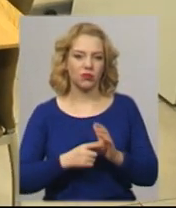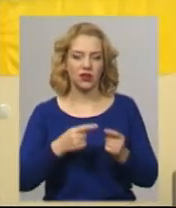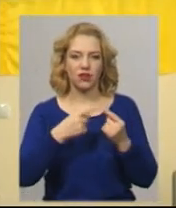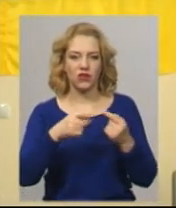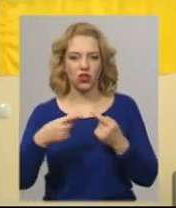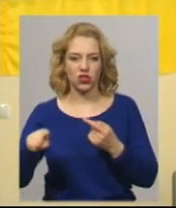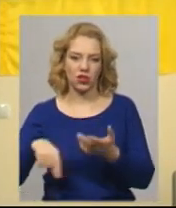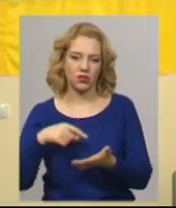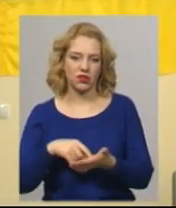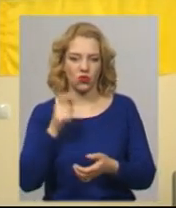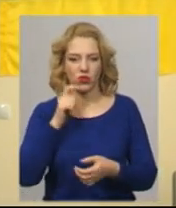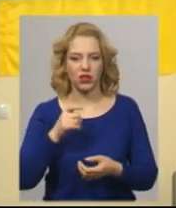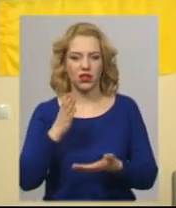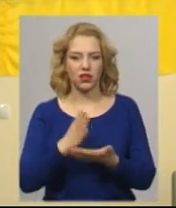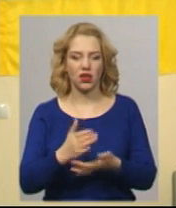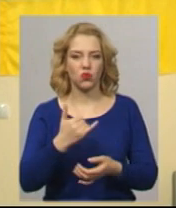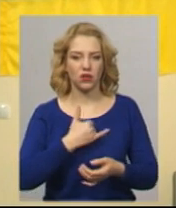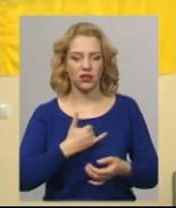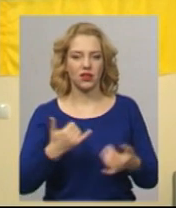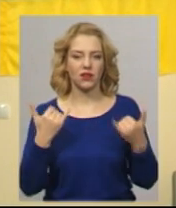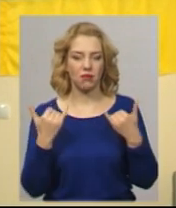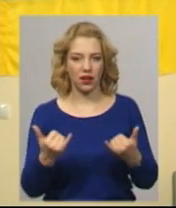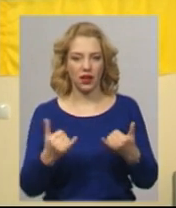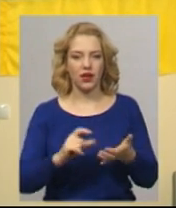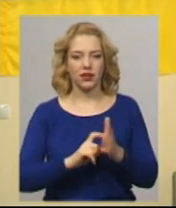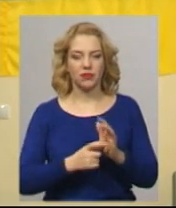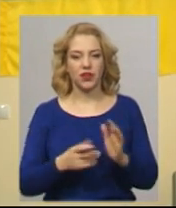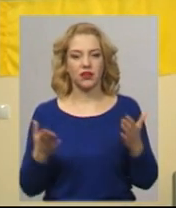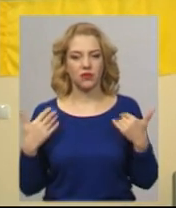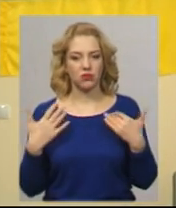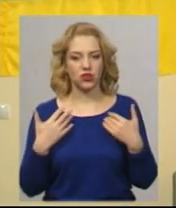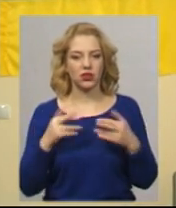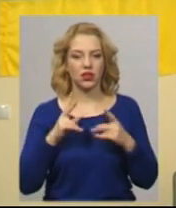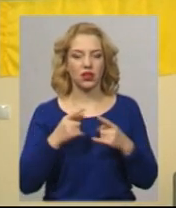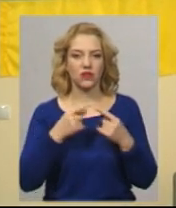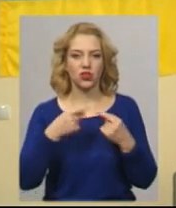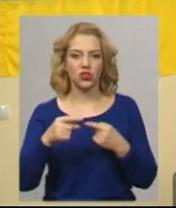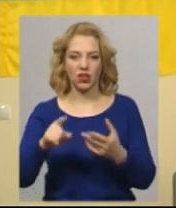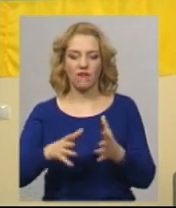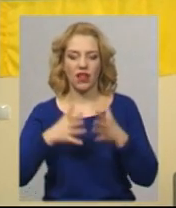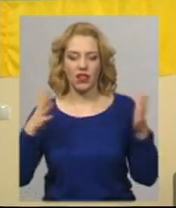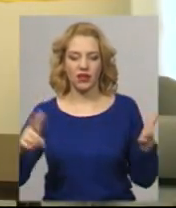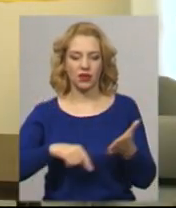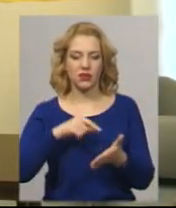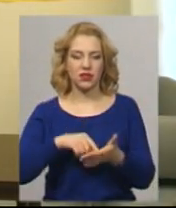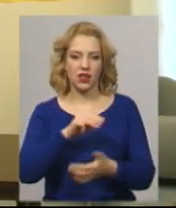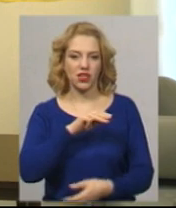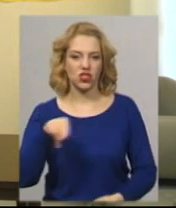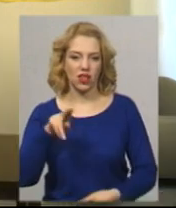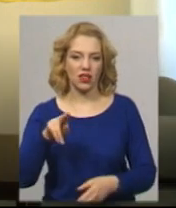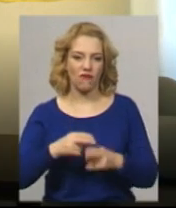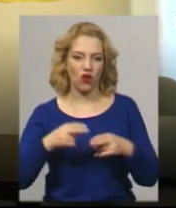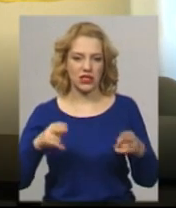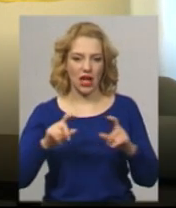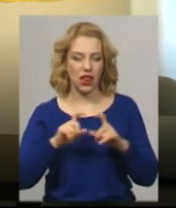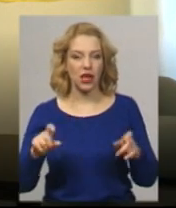України. Є в нас вже тепер кімната відпочинку, як в інших великих містах на ЖД вокзалах. Я рахую це